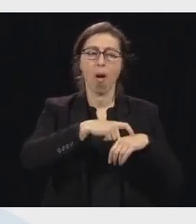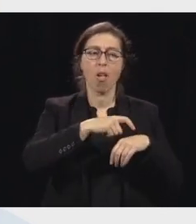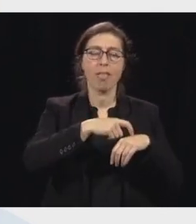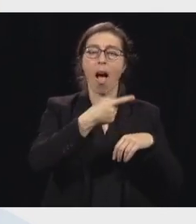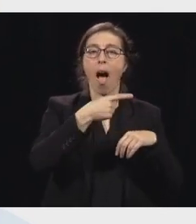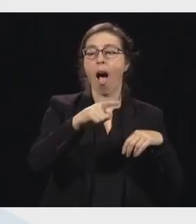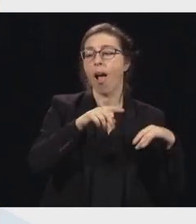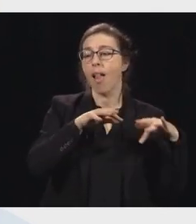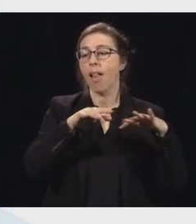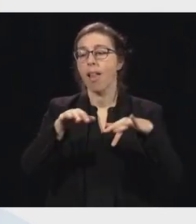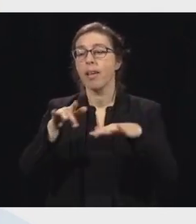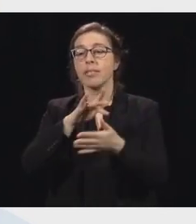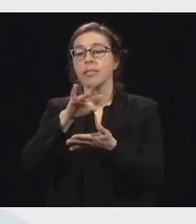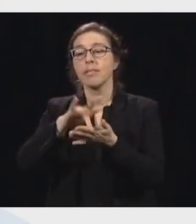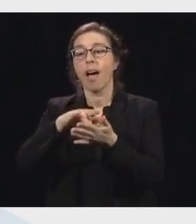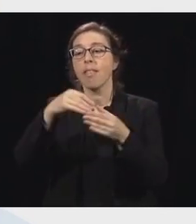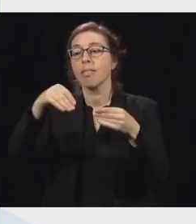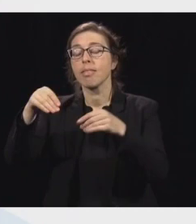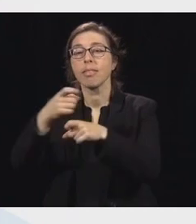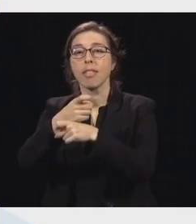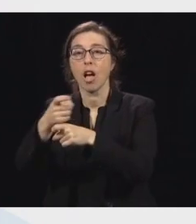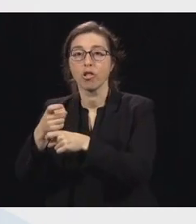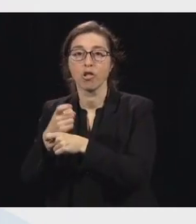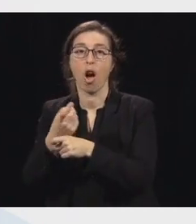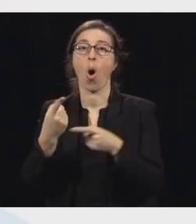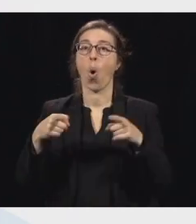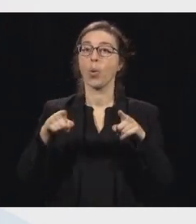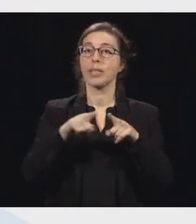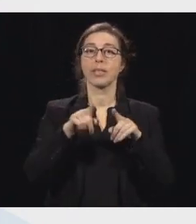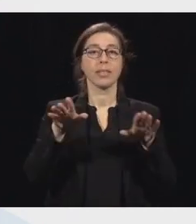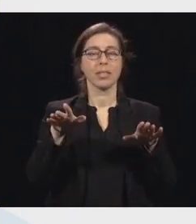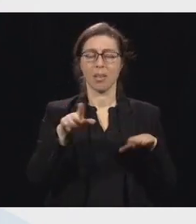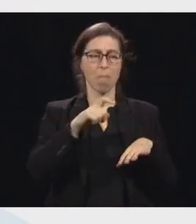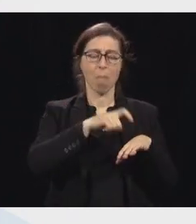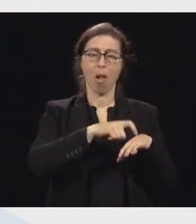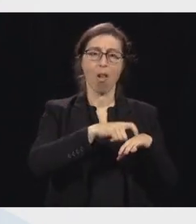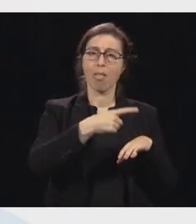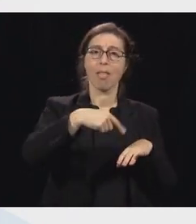Ce n pas le temps d'aller passer une heure au restaurant avec ses amis.